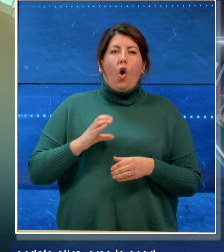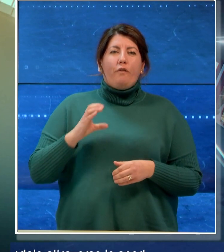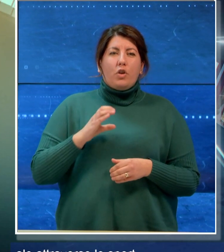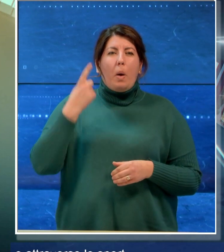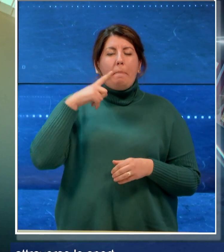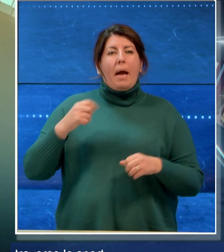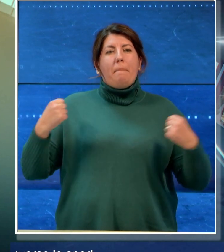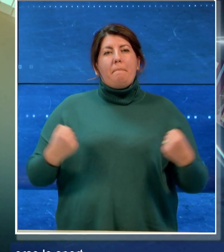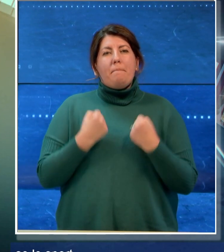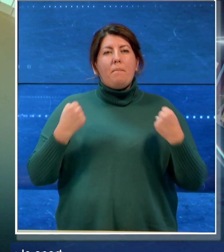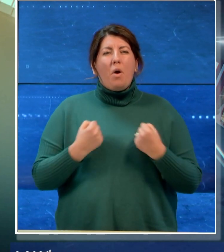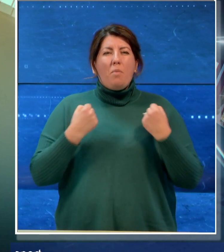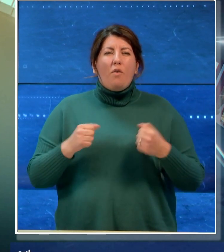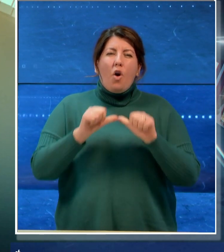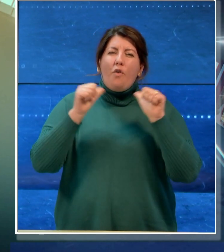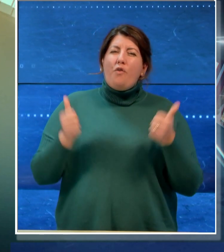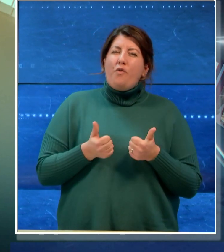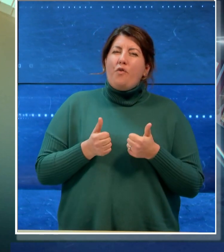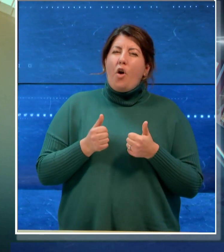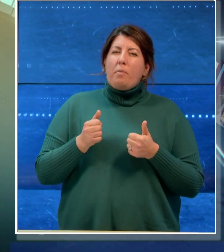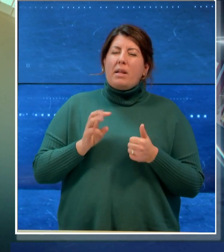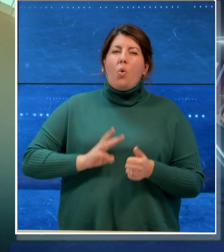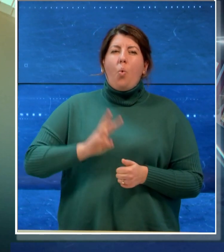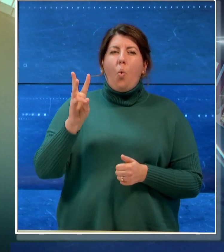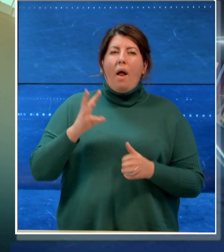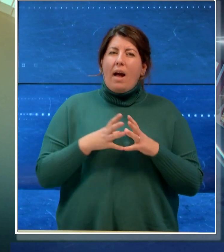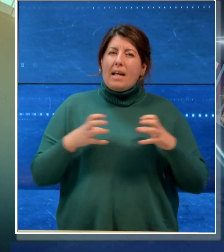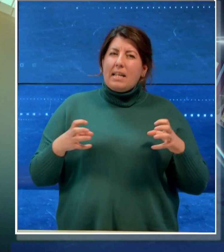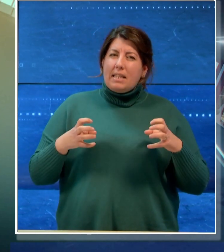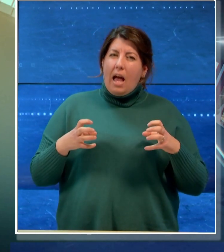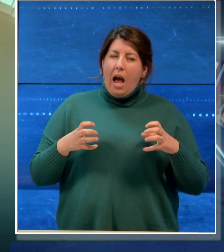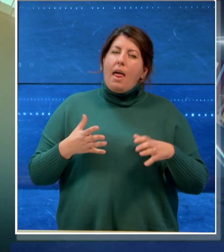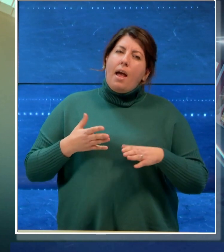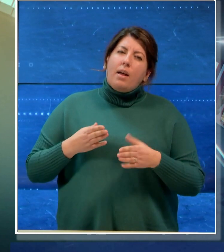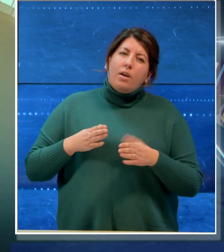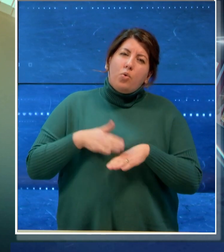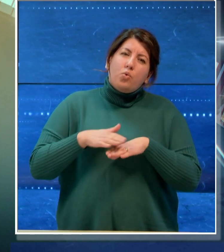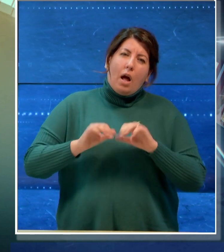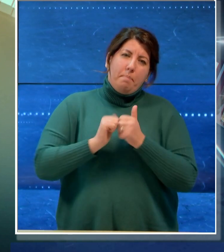promuovere forme di welfare aziendale attraverso lo sport